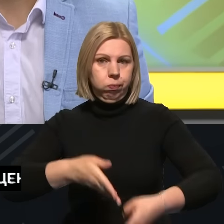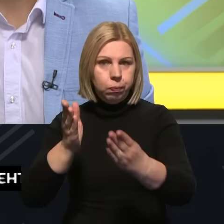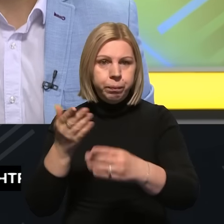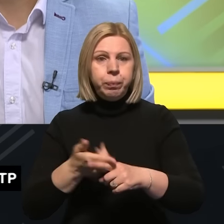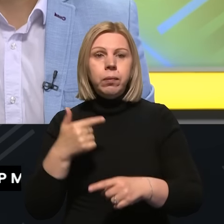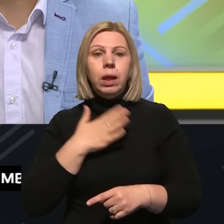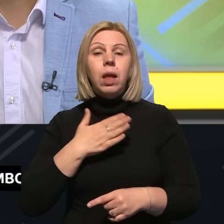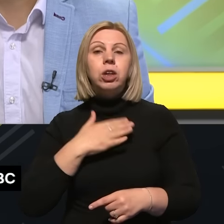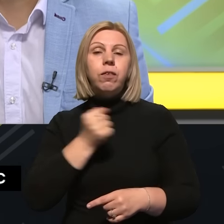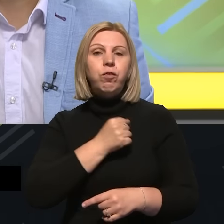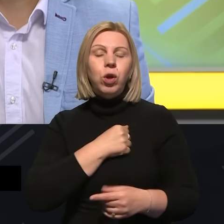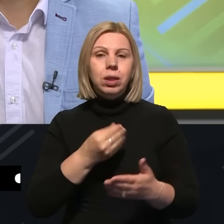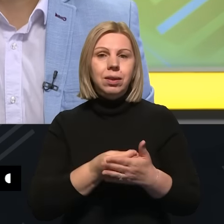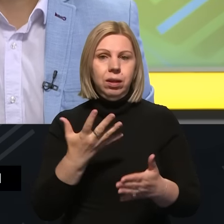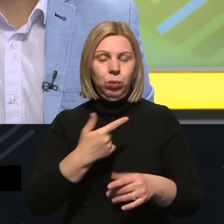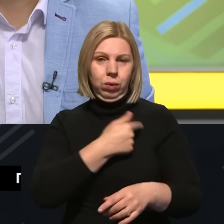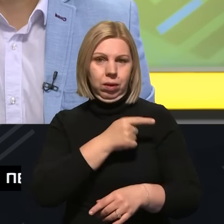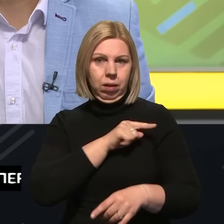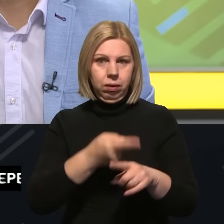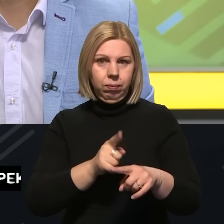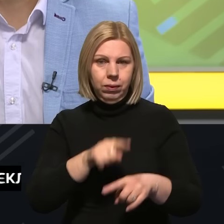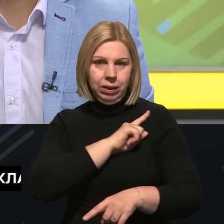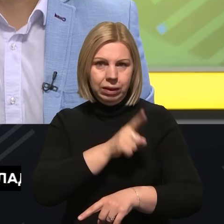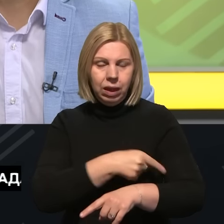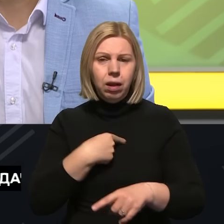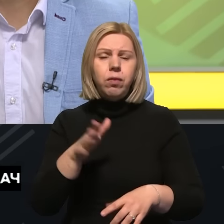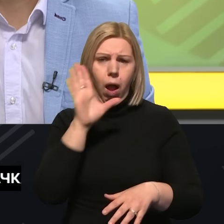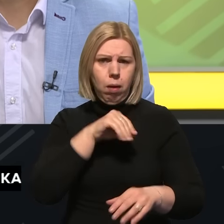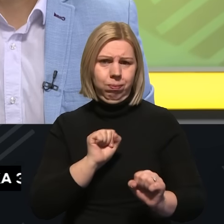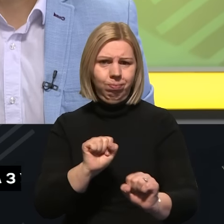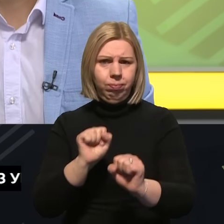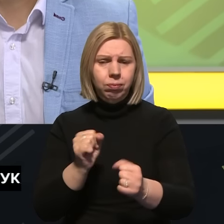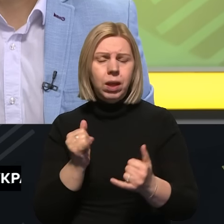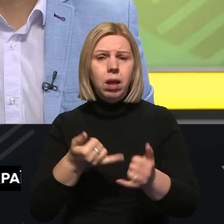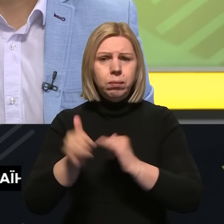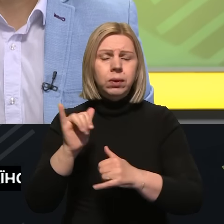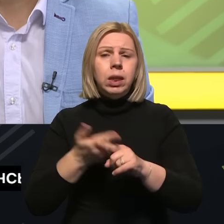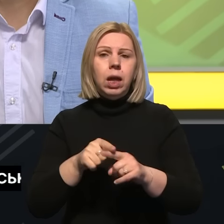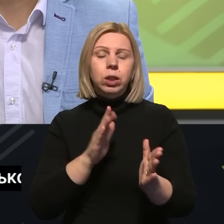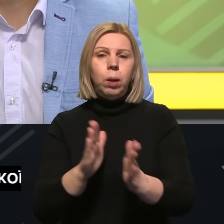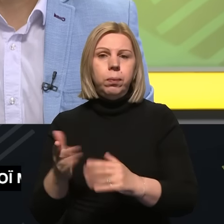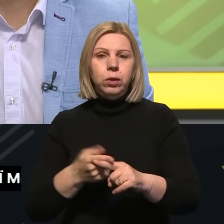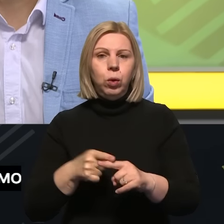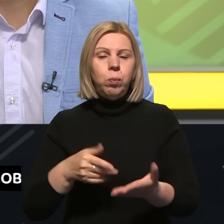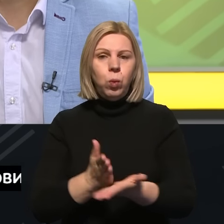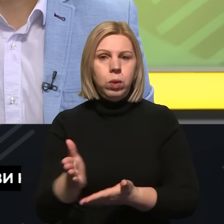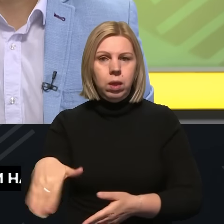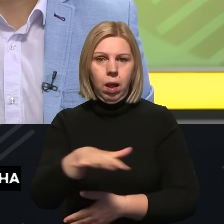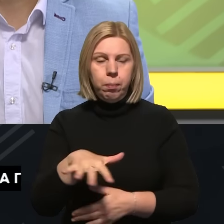наші воїни ціною титанічних зусиль, їм вдається стримувати ворога та стабілізувати ситуацію на цьому напрямку.